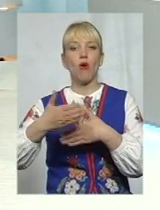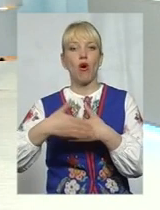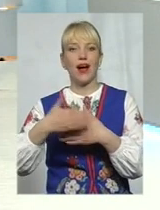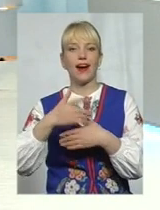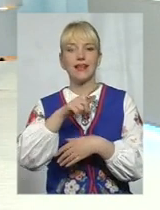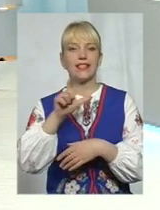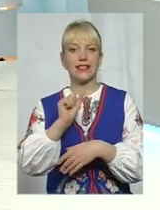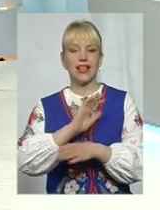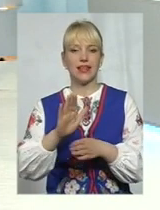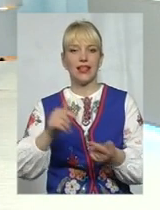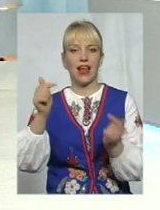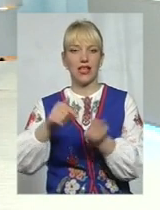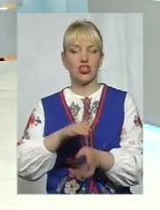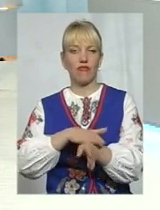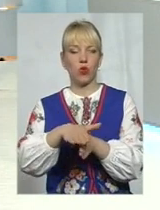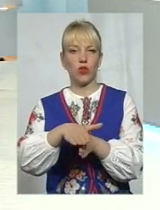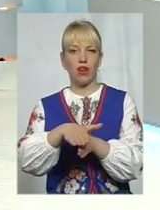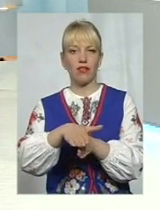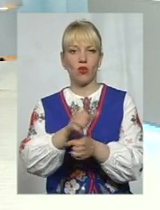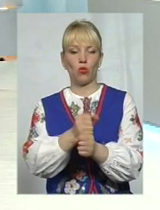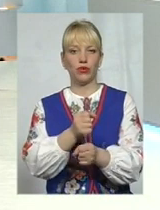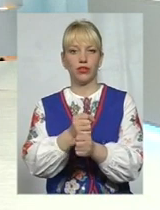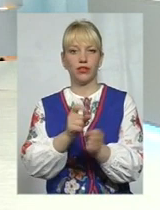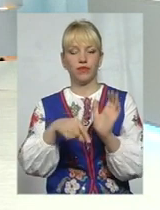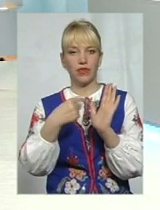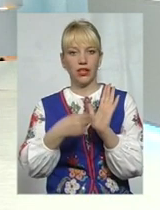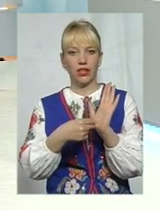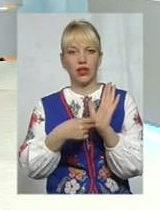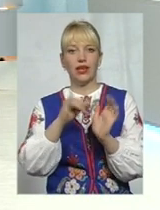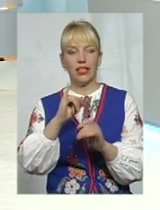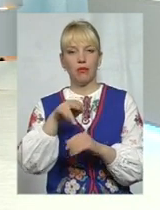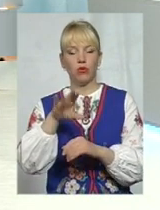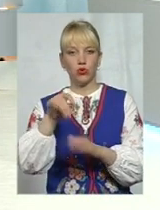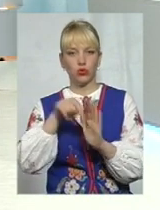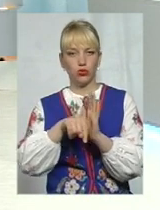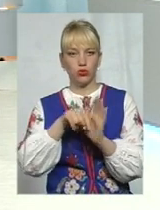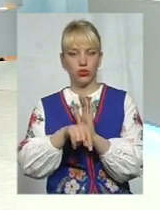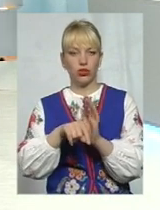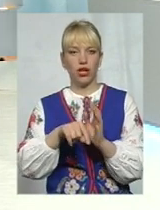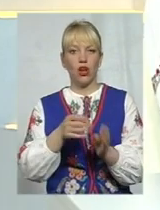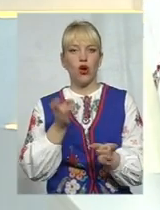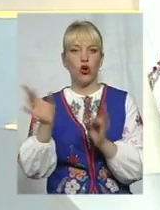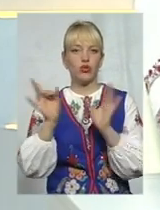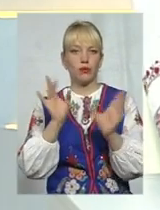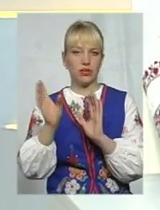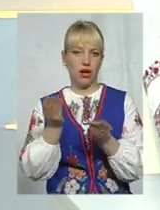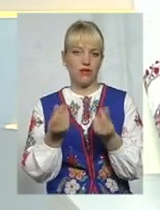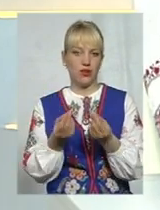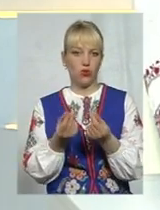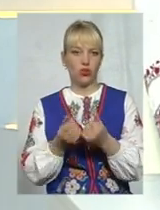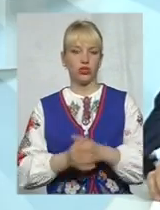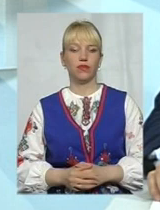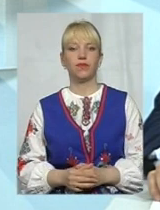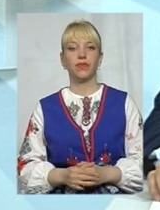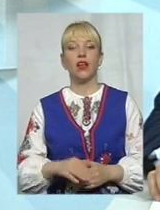за неналежне виконання робіт? І, по суті, розбазарювання коштів. Пані Анна,